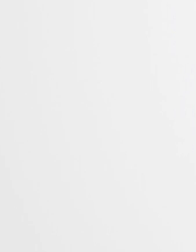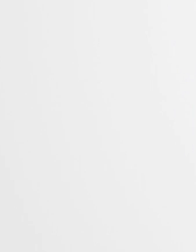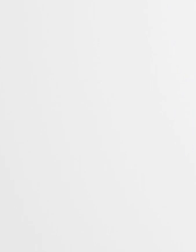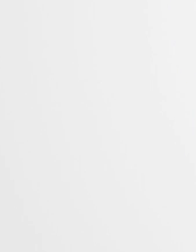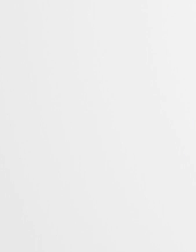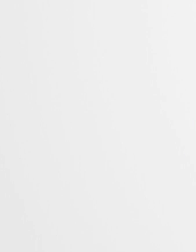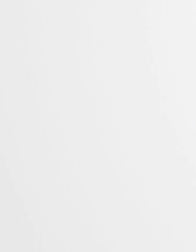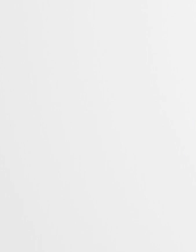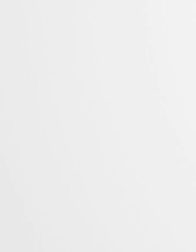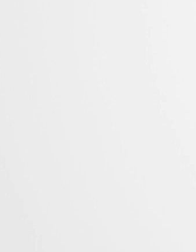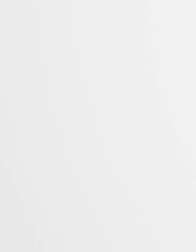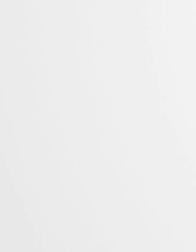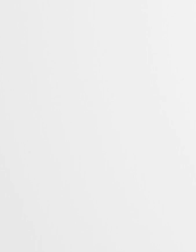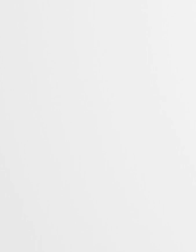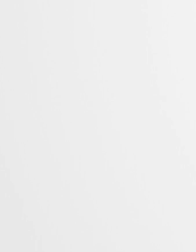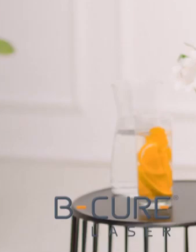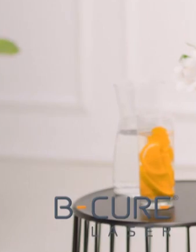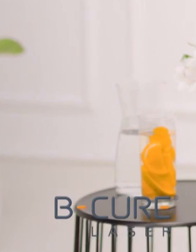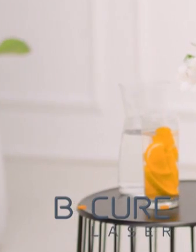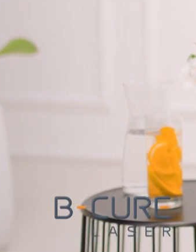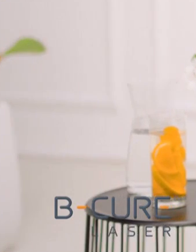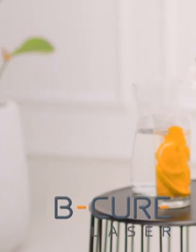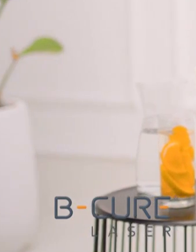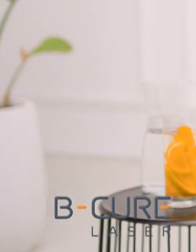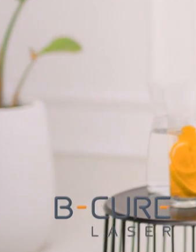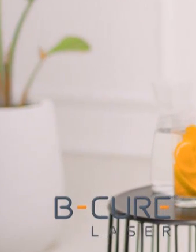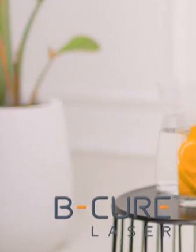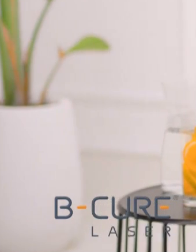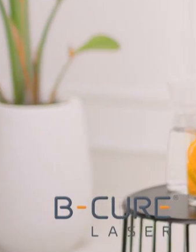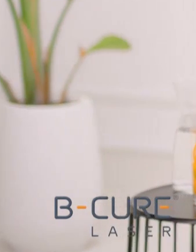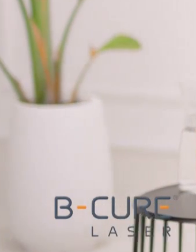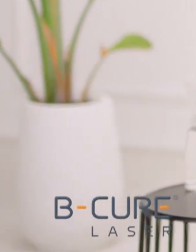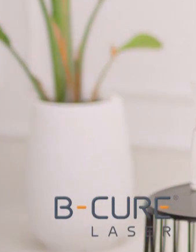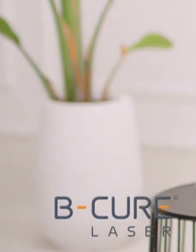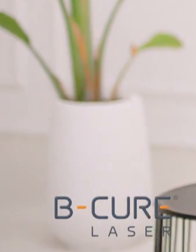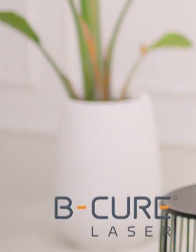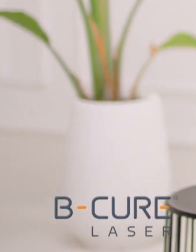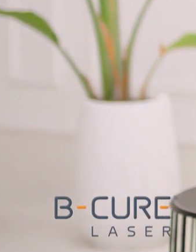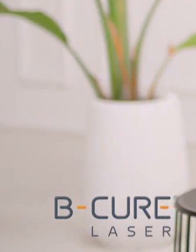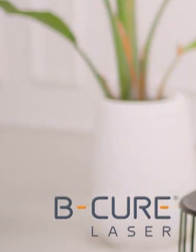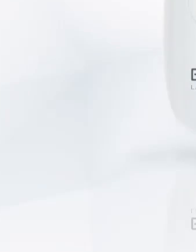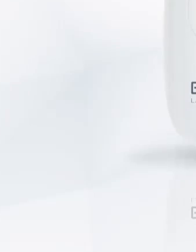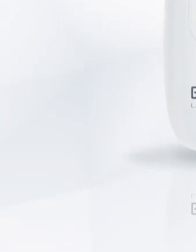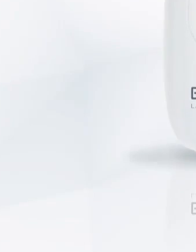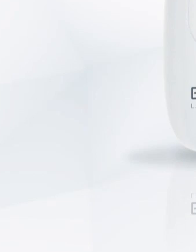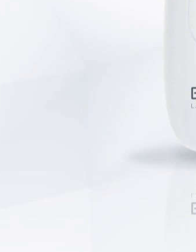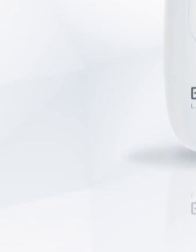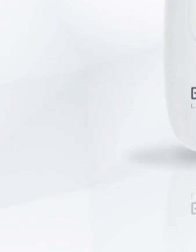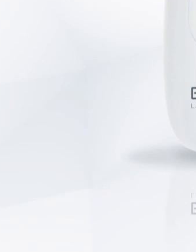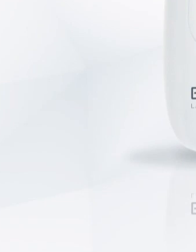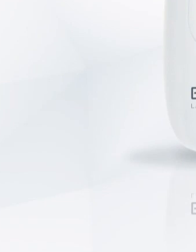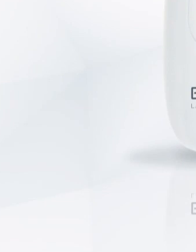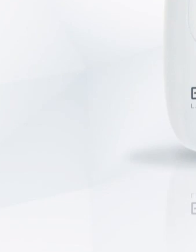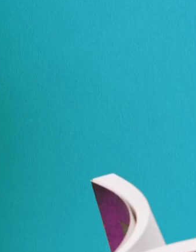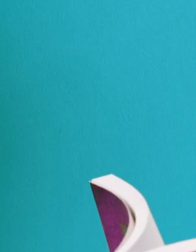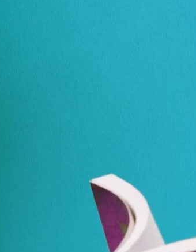התוכנית בחסרות. אם עדיין לא התנסית בבי-קיו-לייזר, כנראה שלא באמת כואב לך. בי-קיו